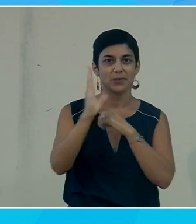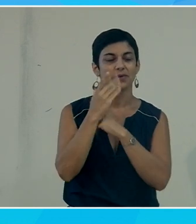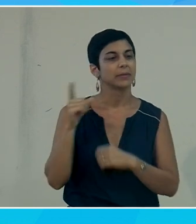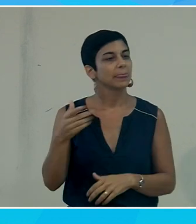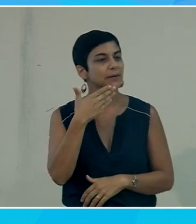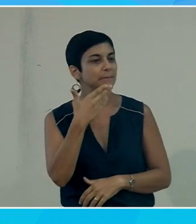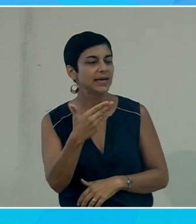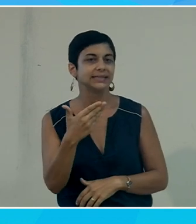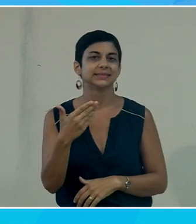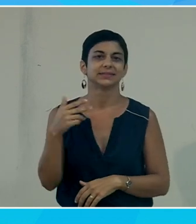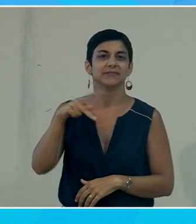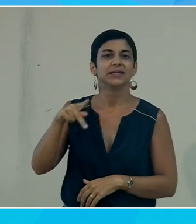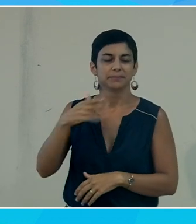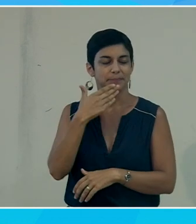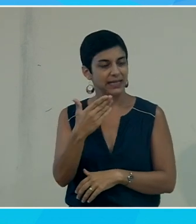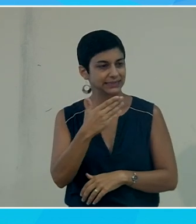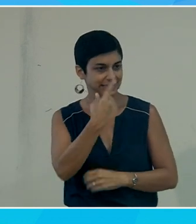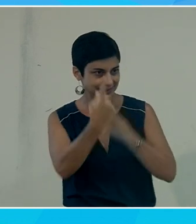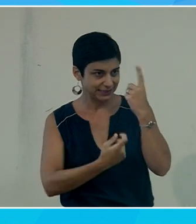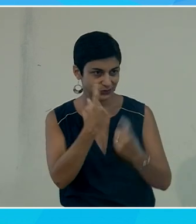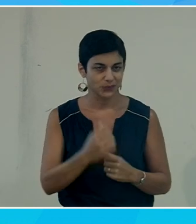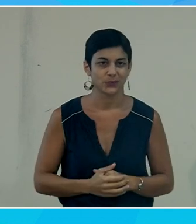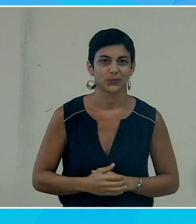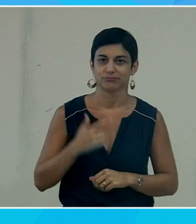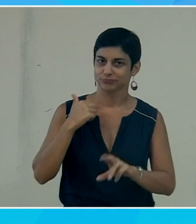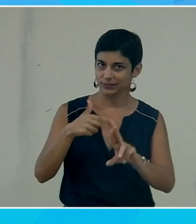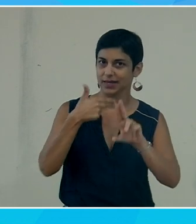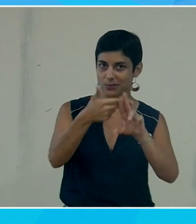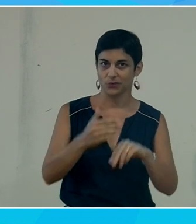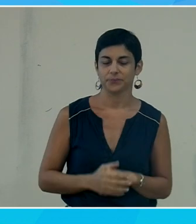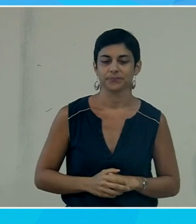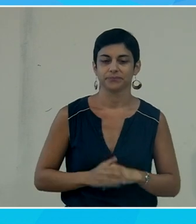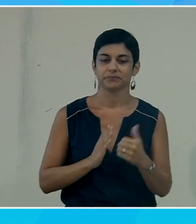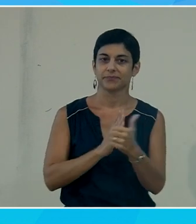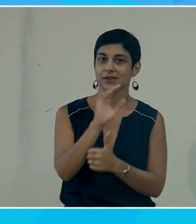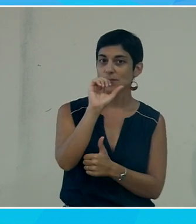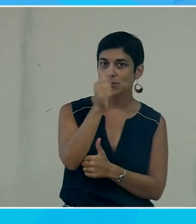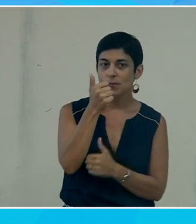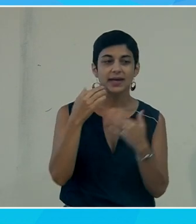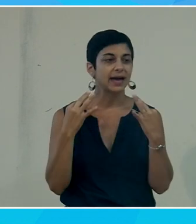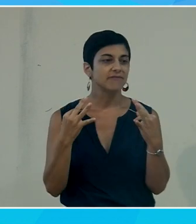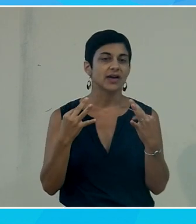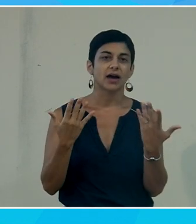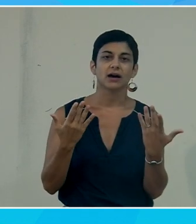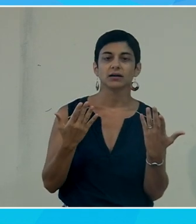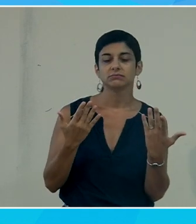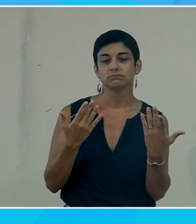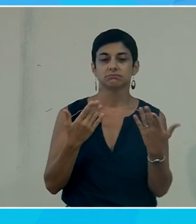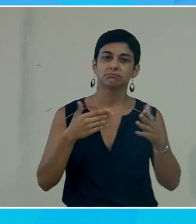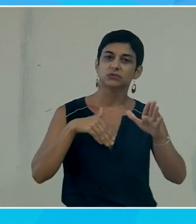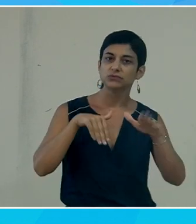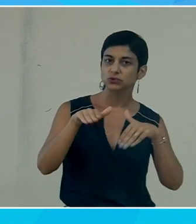ces questions alors je vais je vais je vais répondre à ça alors petit 1 sur la partie fonctionnalité